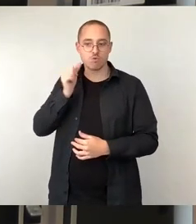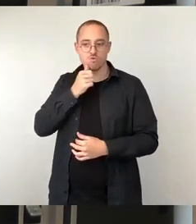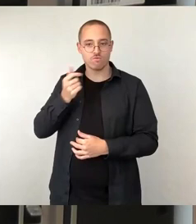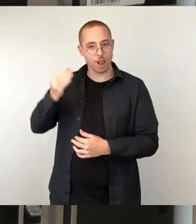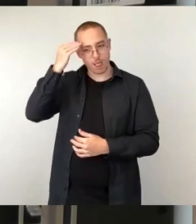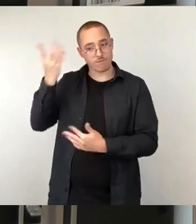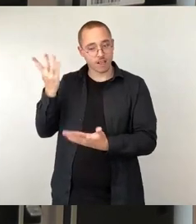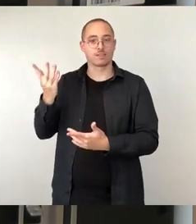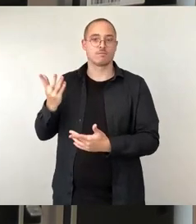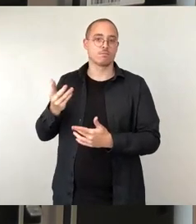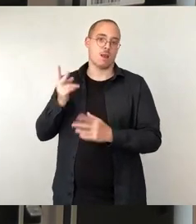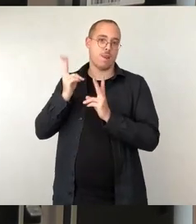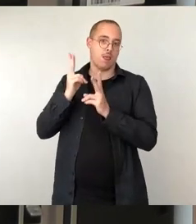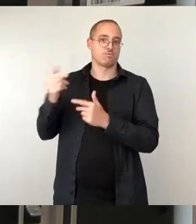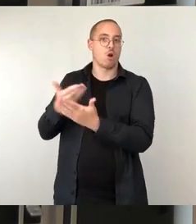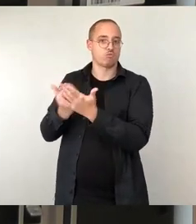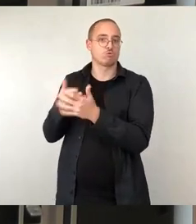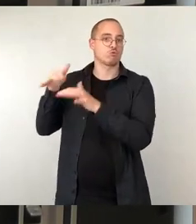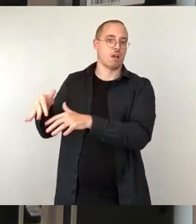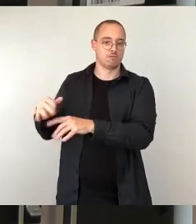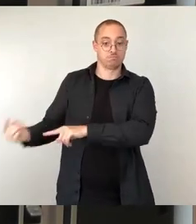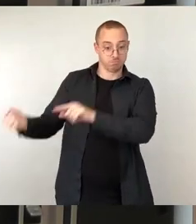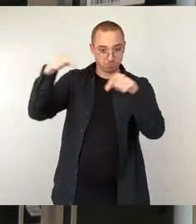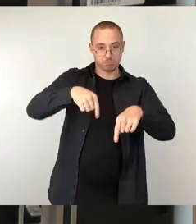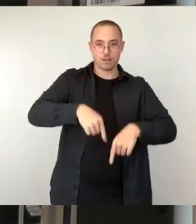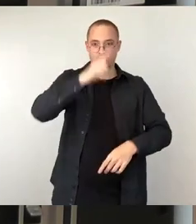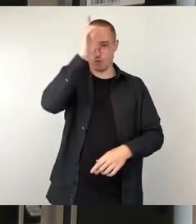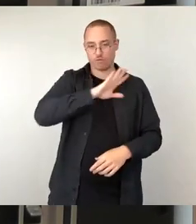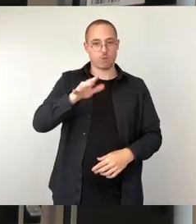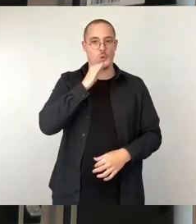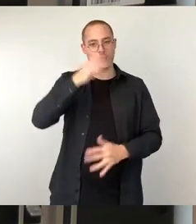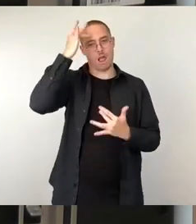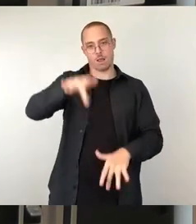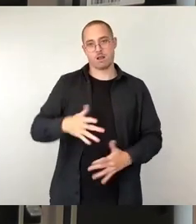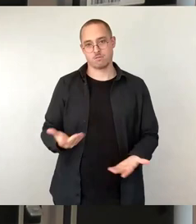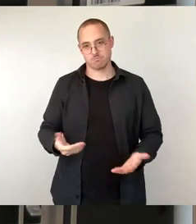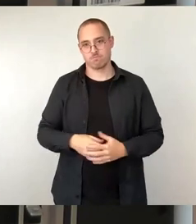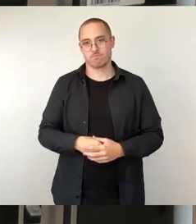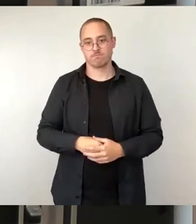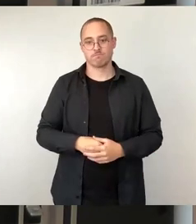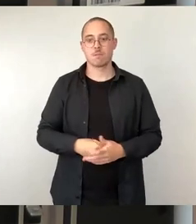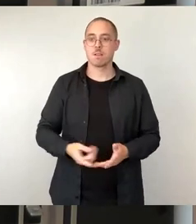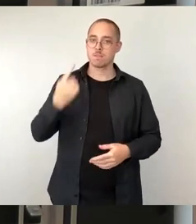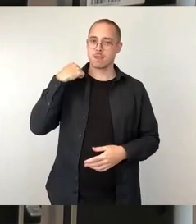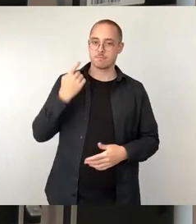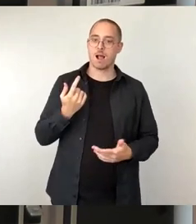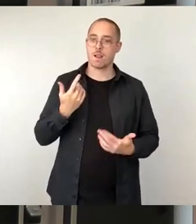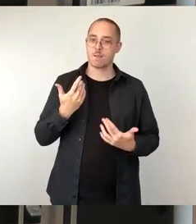Ausländerrat gehört, dass in ganz Sachsen 1.000 Lehrerinnen auf ihre Berufsanerkennung warten.